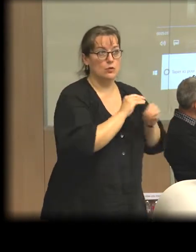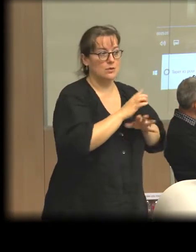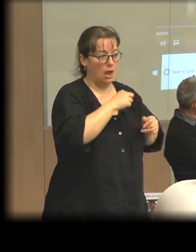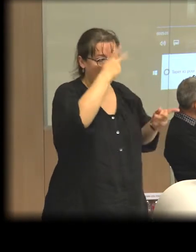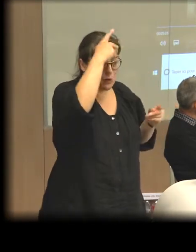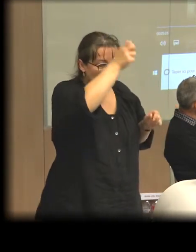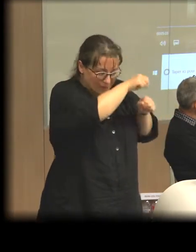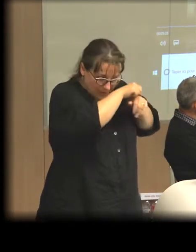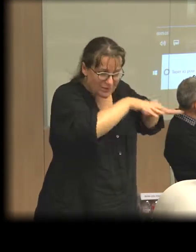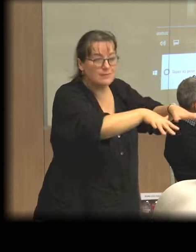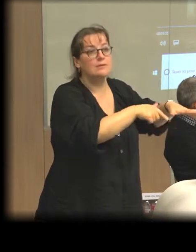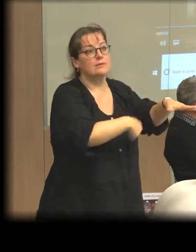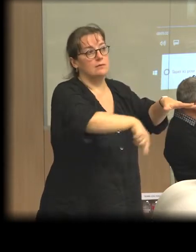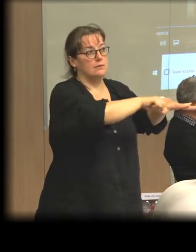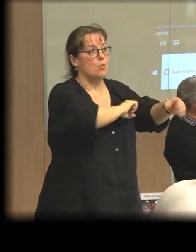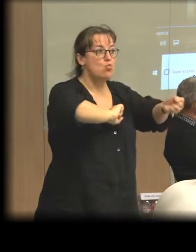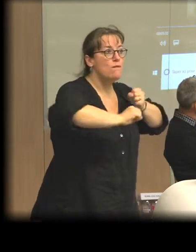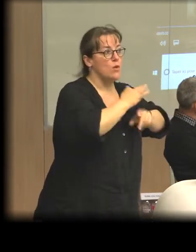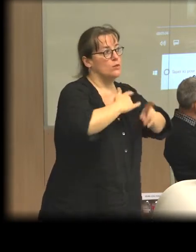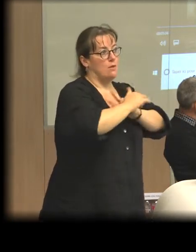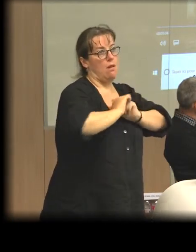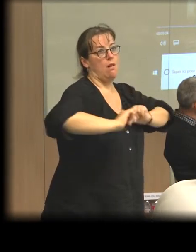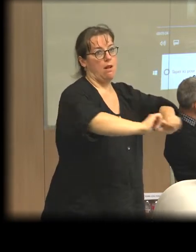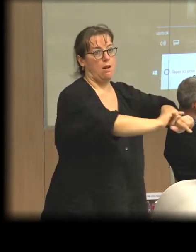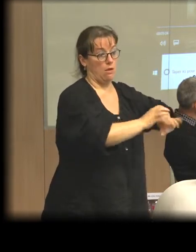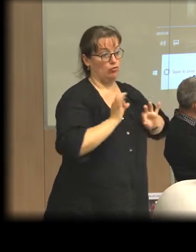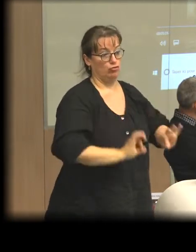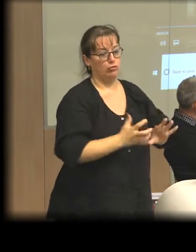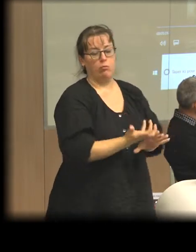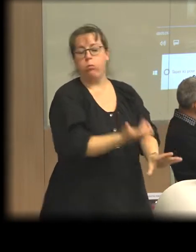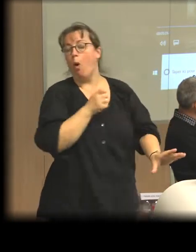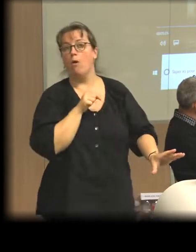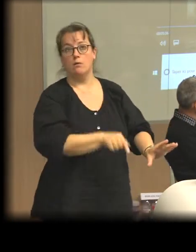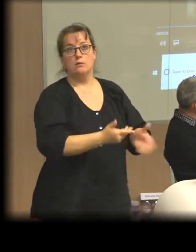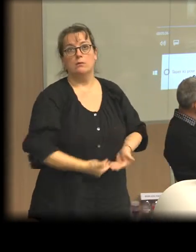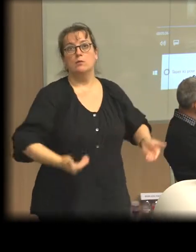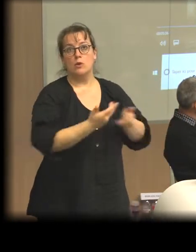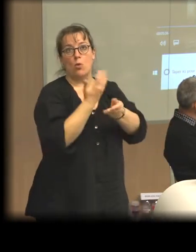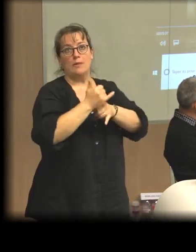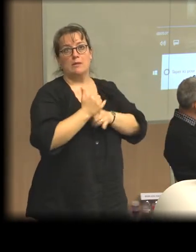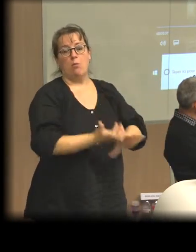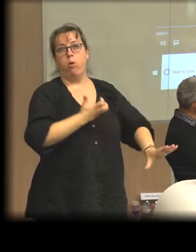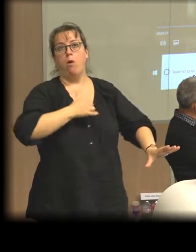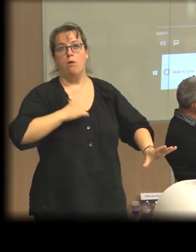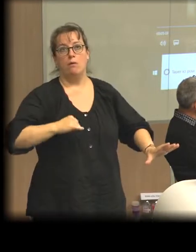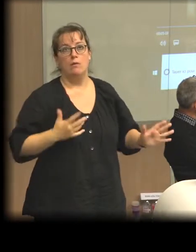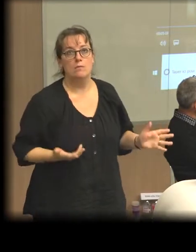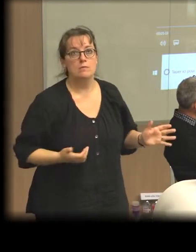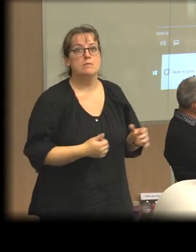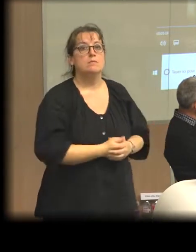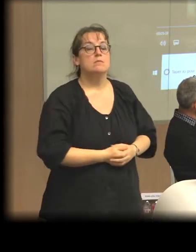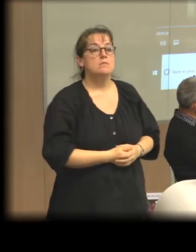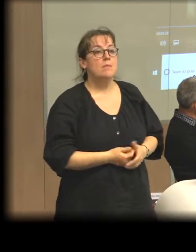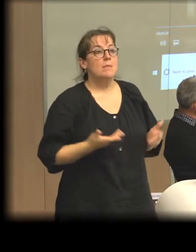mis en évidence par les acteurs de l'économie solidaire brésilienne. Cette expérience